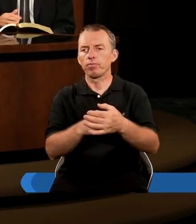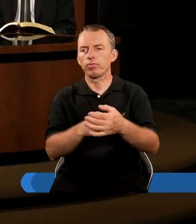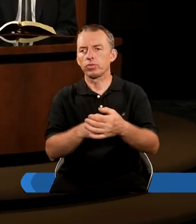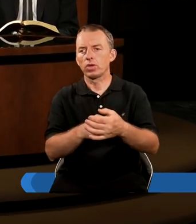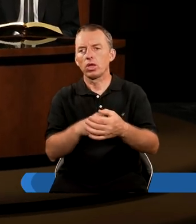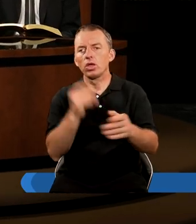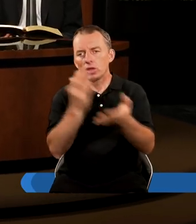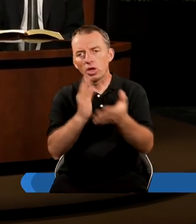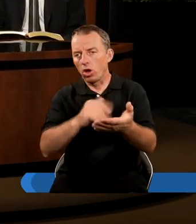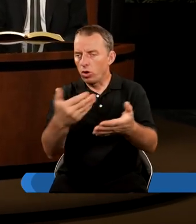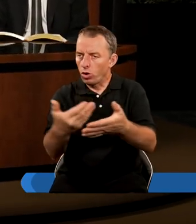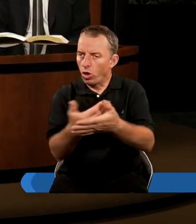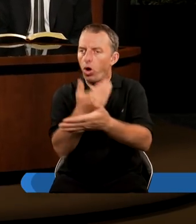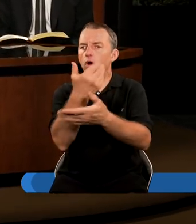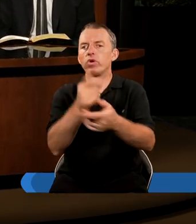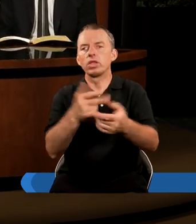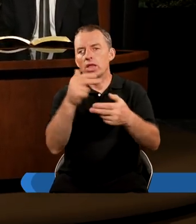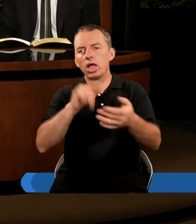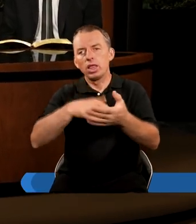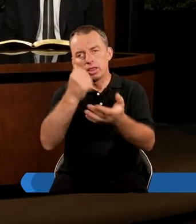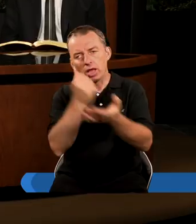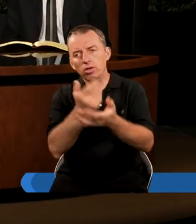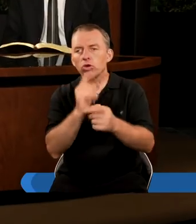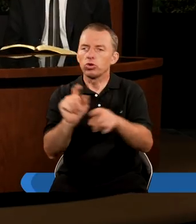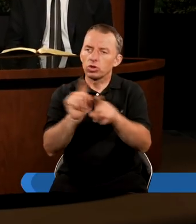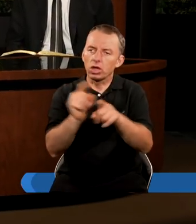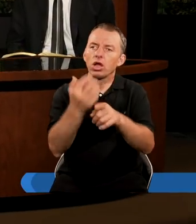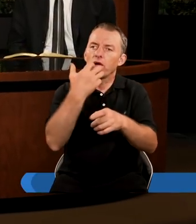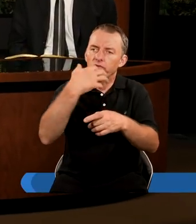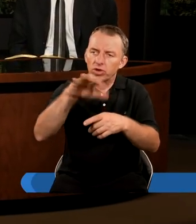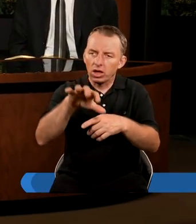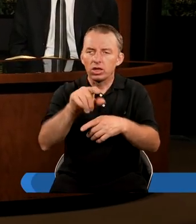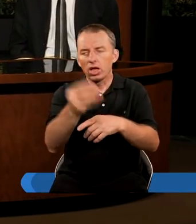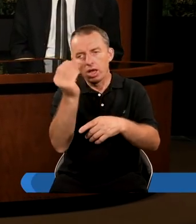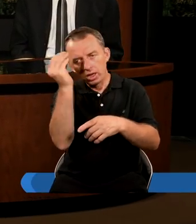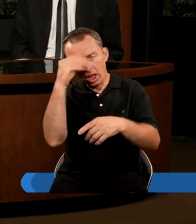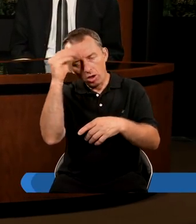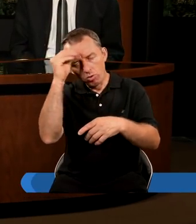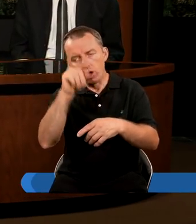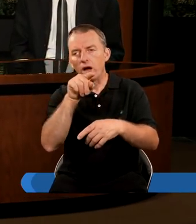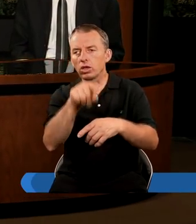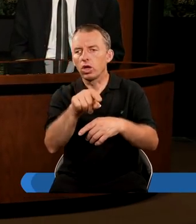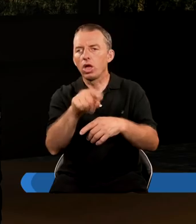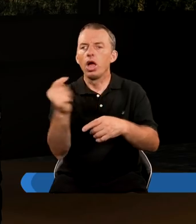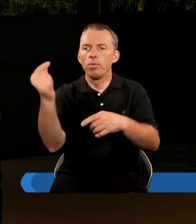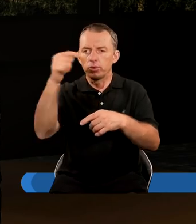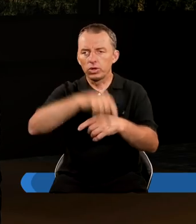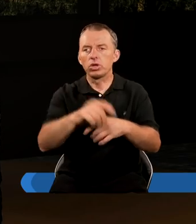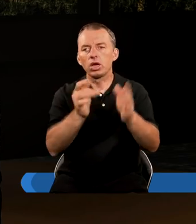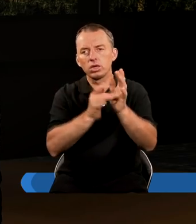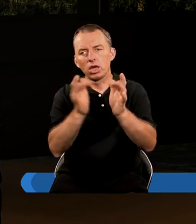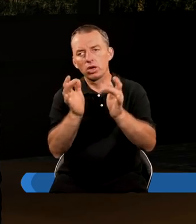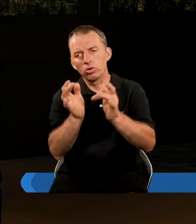Czy to tylko Nowy Testament nas o tym uczy, czy już wcześniej? Ta nauka o przyjściu Jezusa